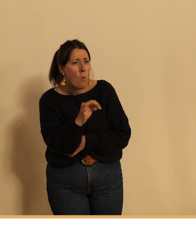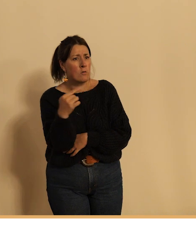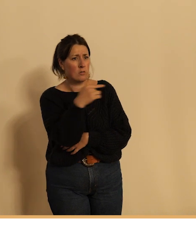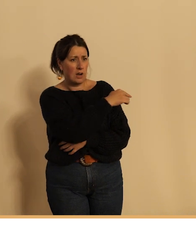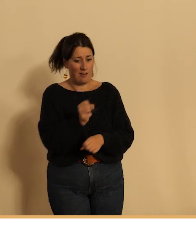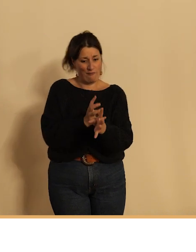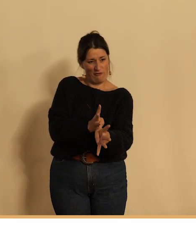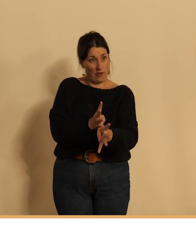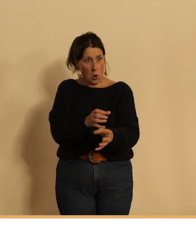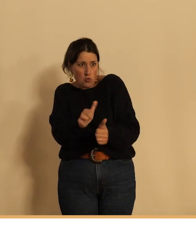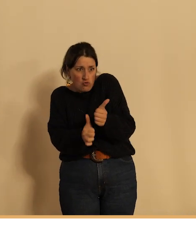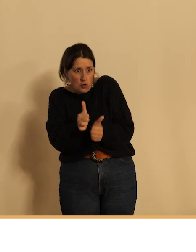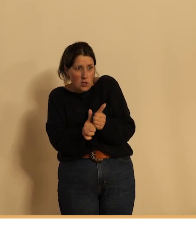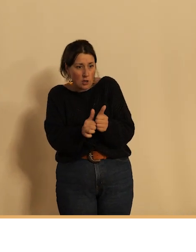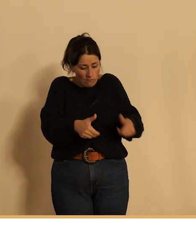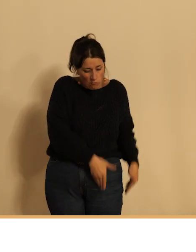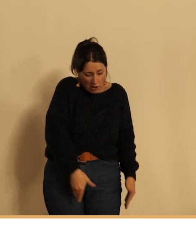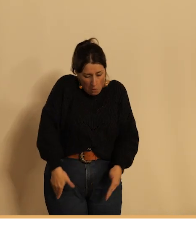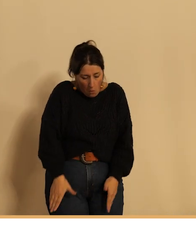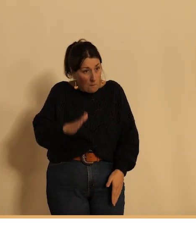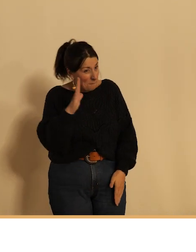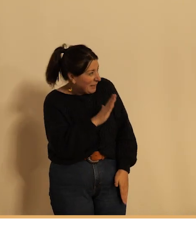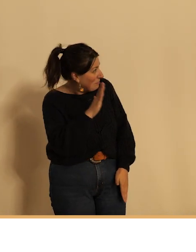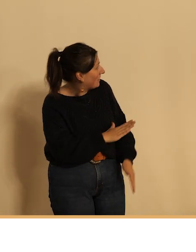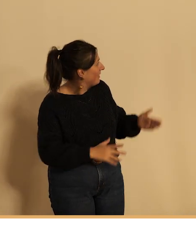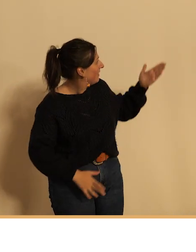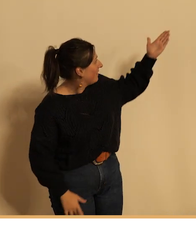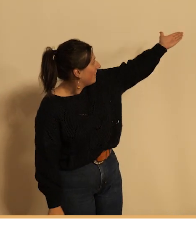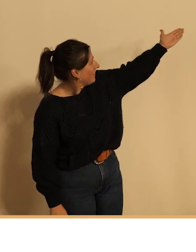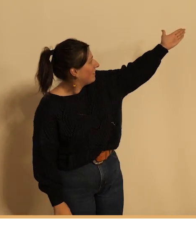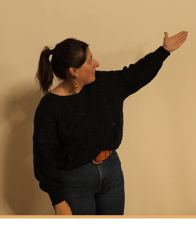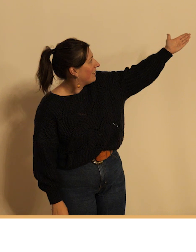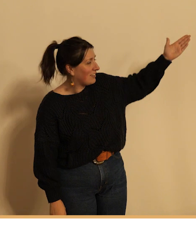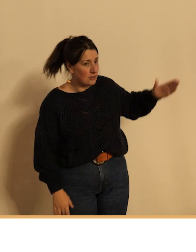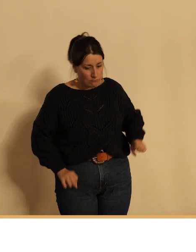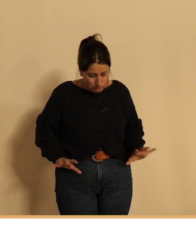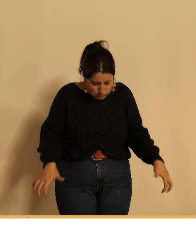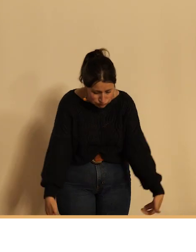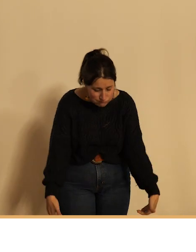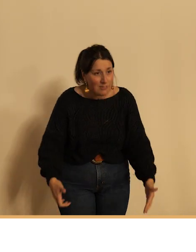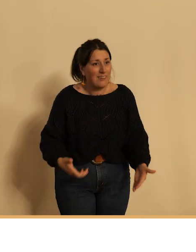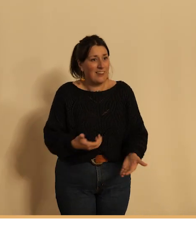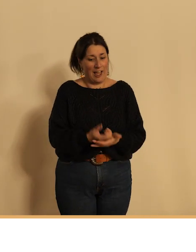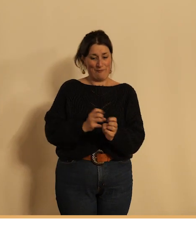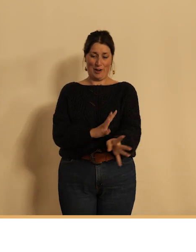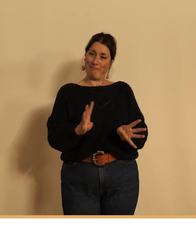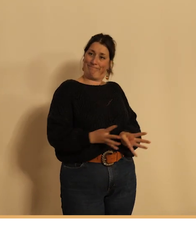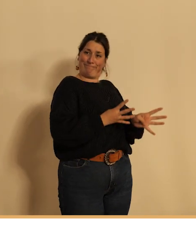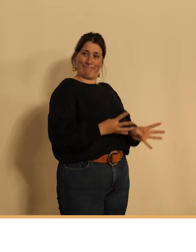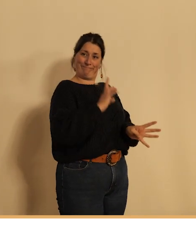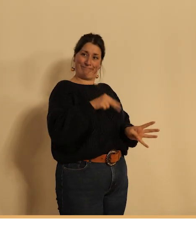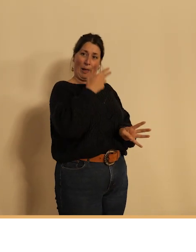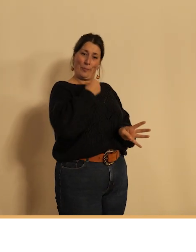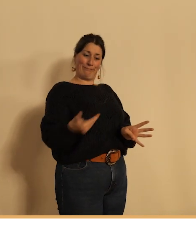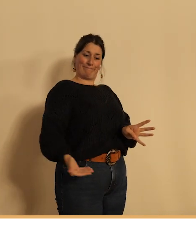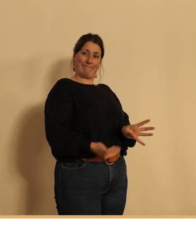son pantalon à la tintin pour montrer fièrement qu'il a un beau vélo et puis plus près de